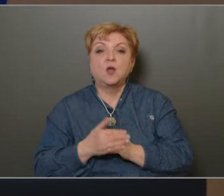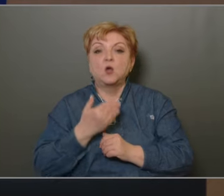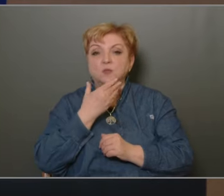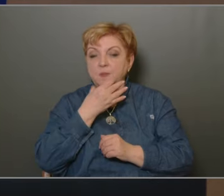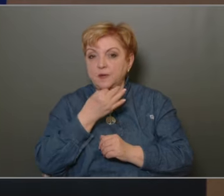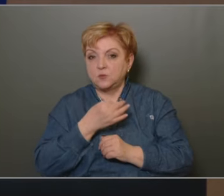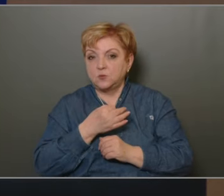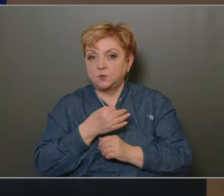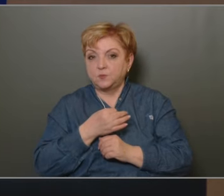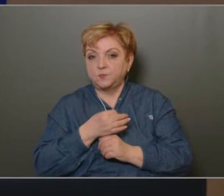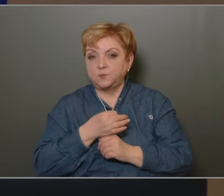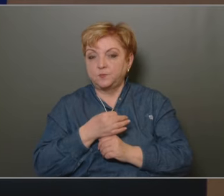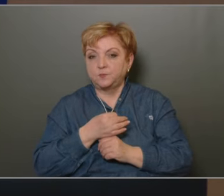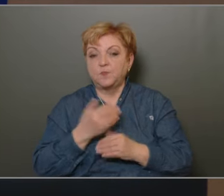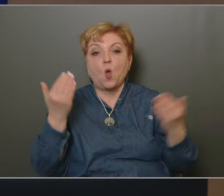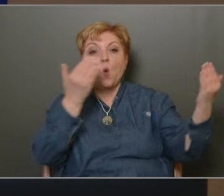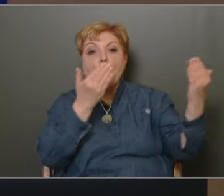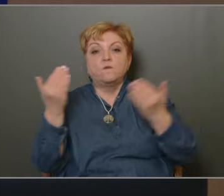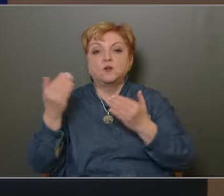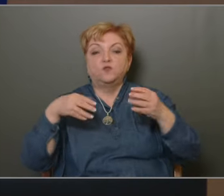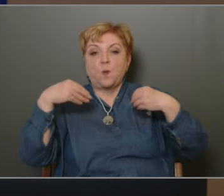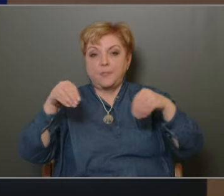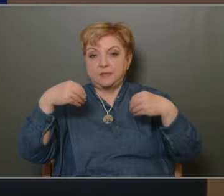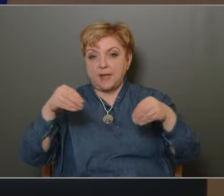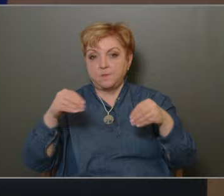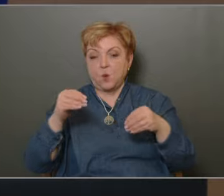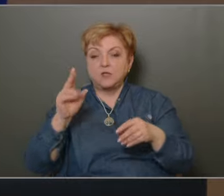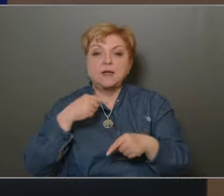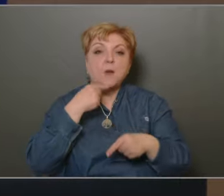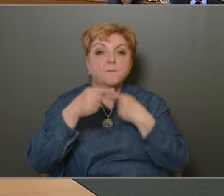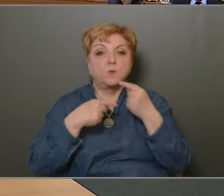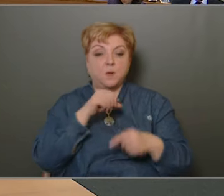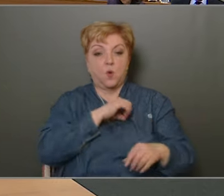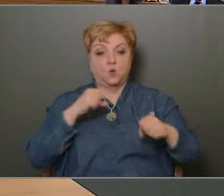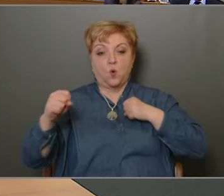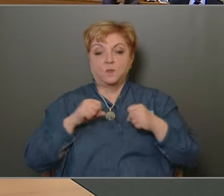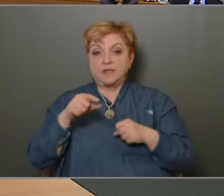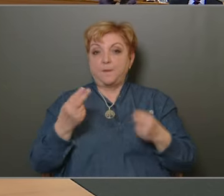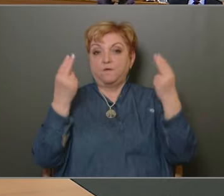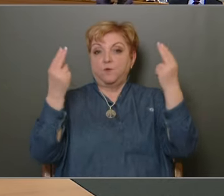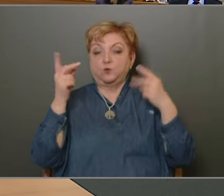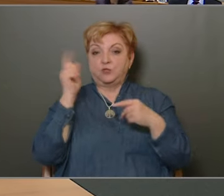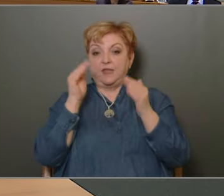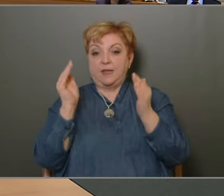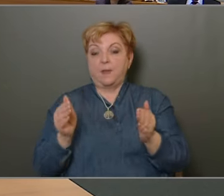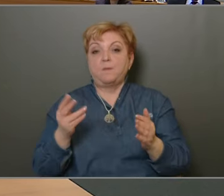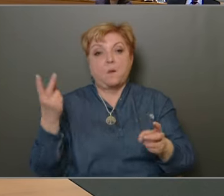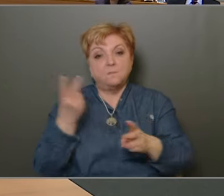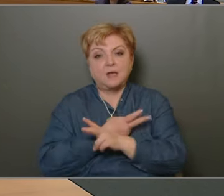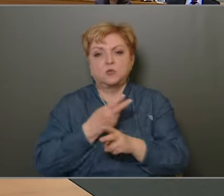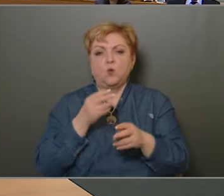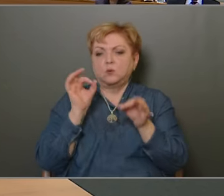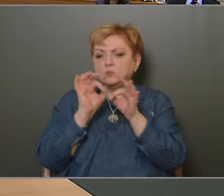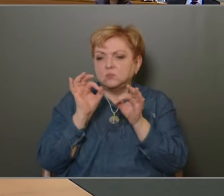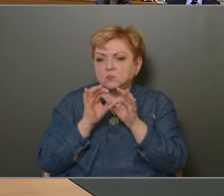Köszönöm a szót, polgármester úr! Olvasva a beszámolót, azt kell mondjam, hogy önkormányzatunk ebben a fontos témakörben is, a már megszokott